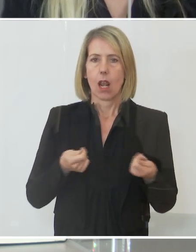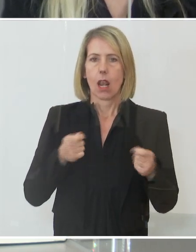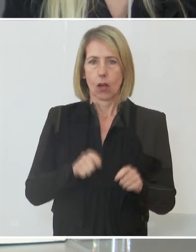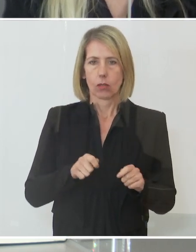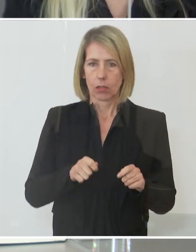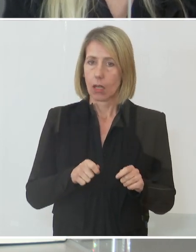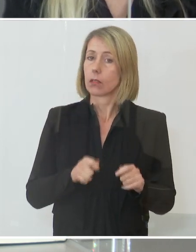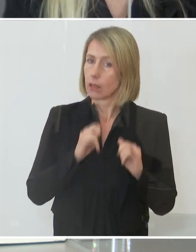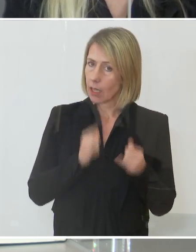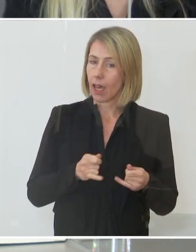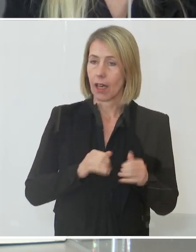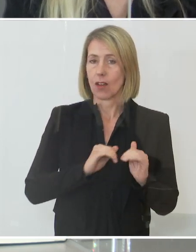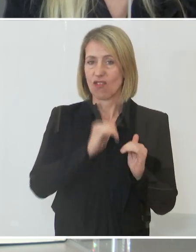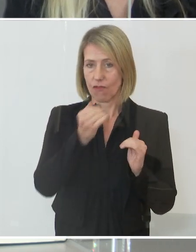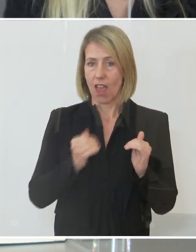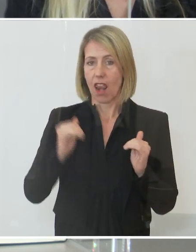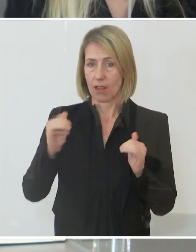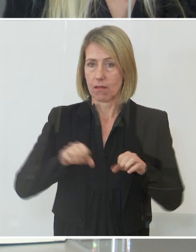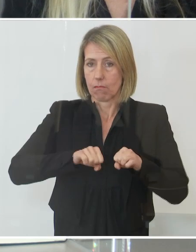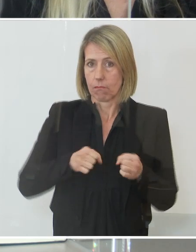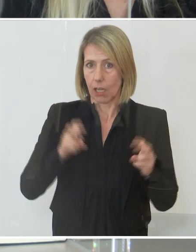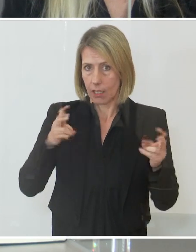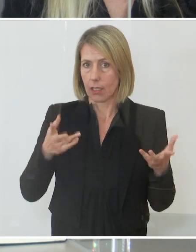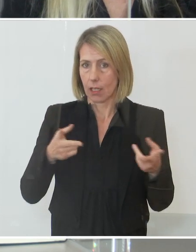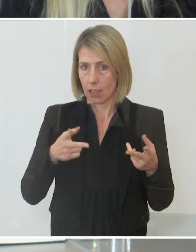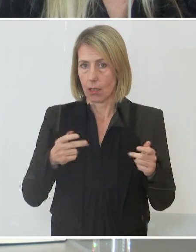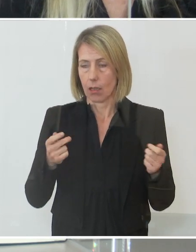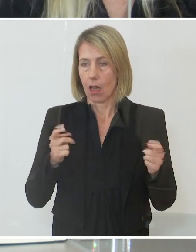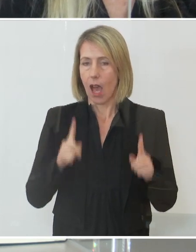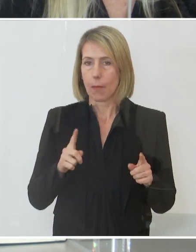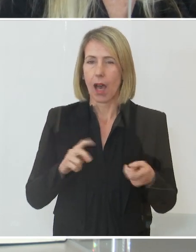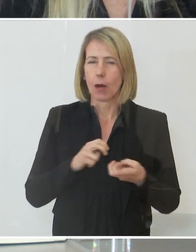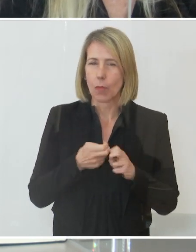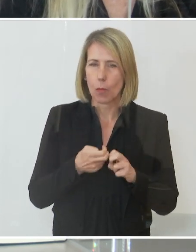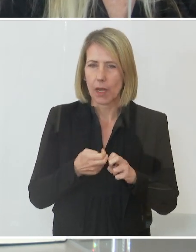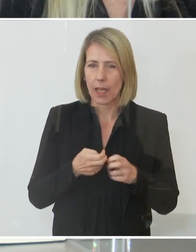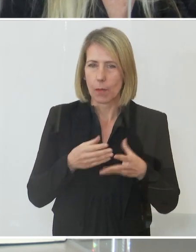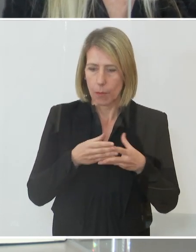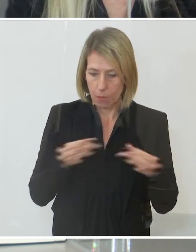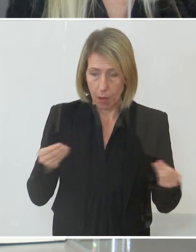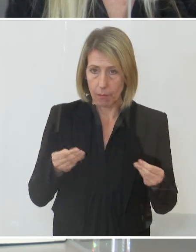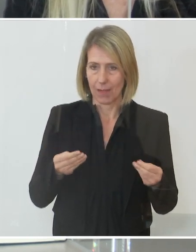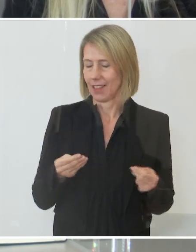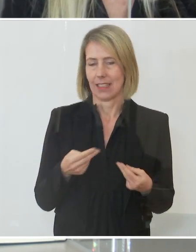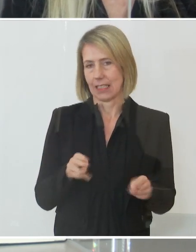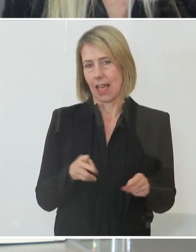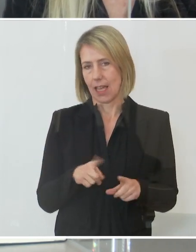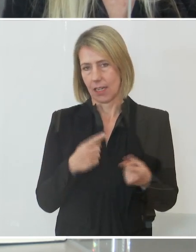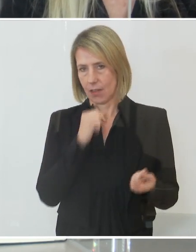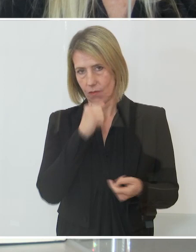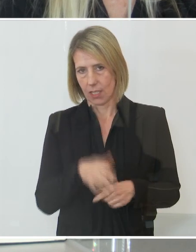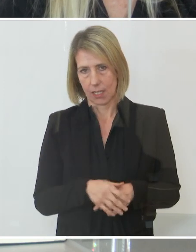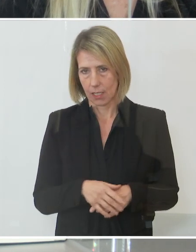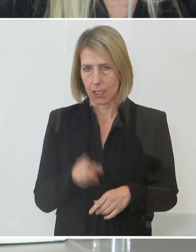Wellenbrecher ist. Aber das Problem haben wir nicht beseitigt. Das können wir lediglich mit der